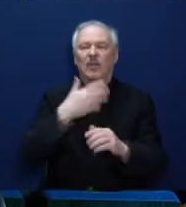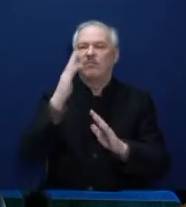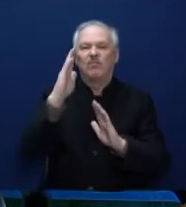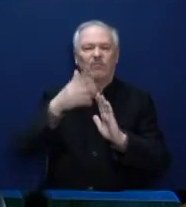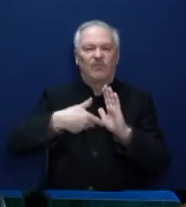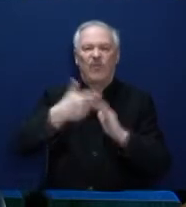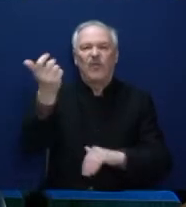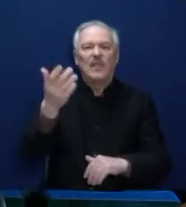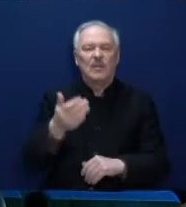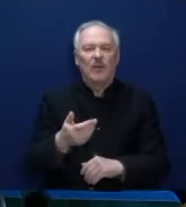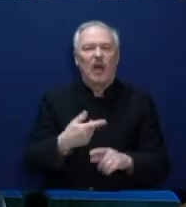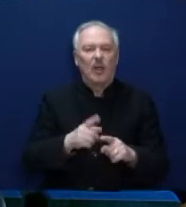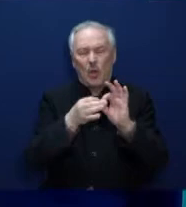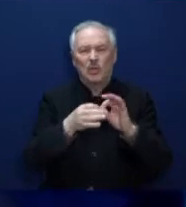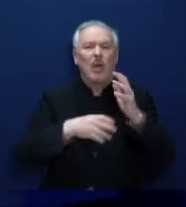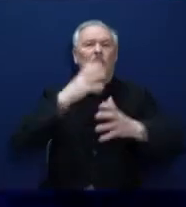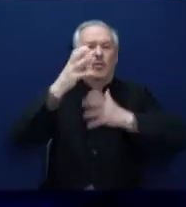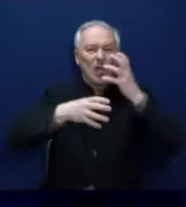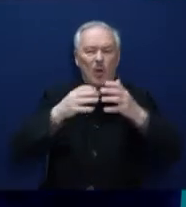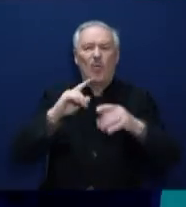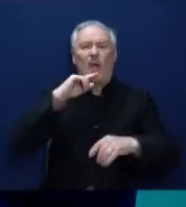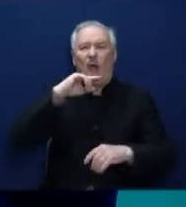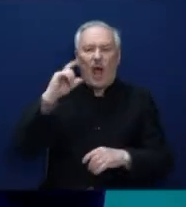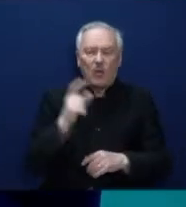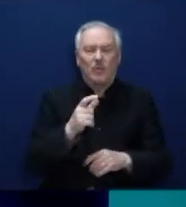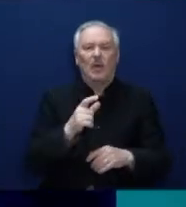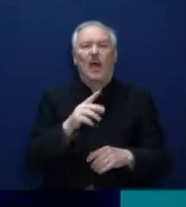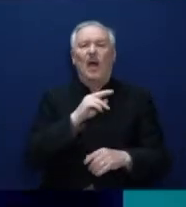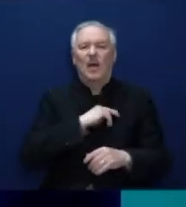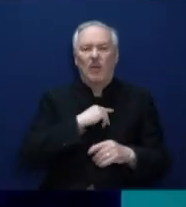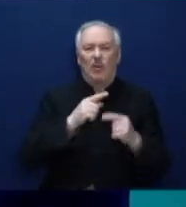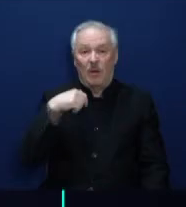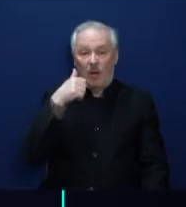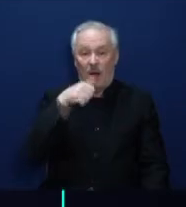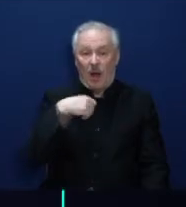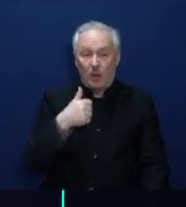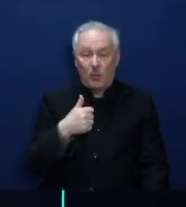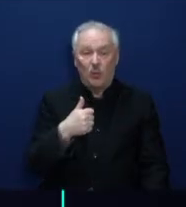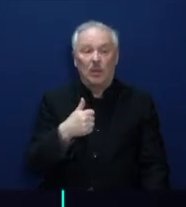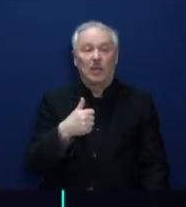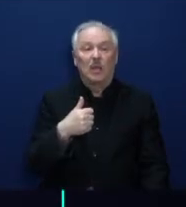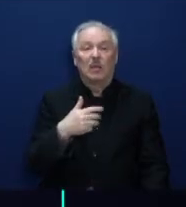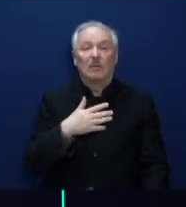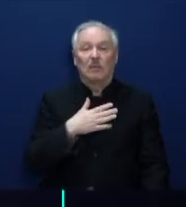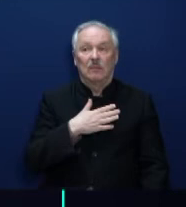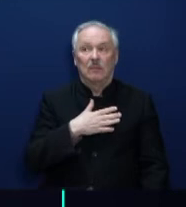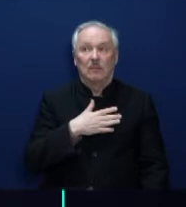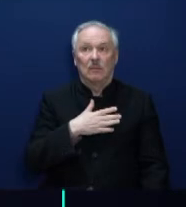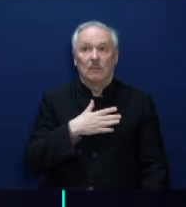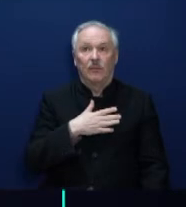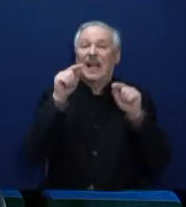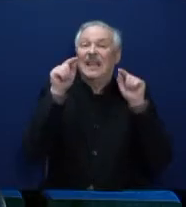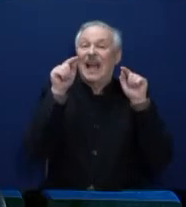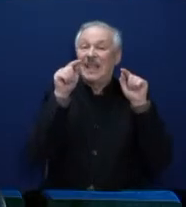приоритетные задачи на 2022 год. В этом году сохранятся все меры социальной поддержки для отдельных